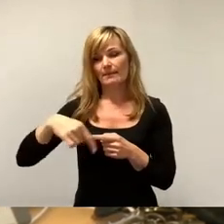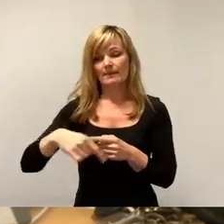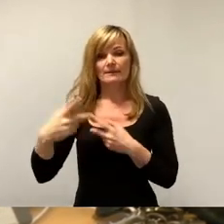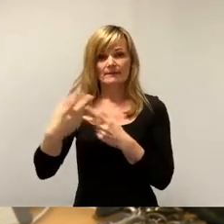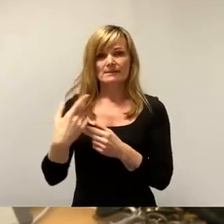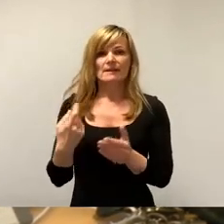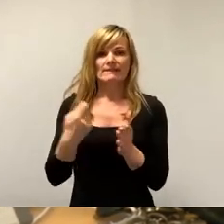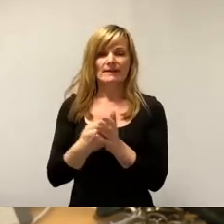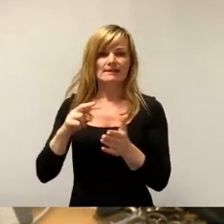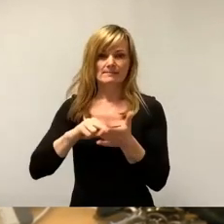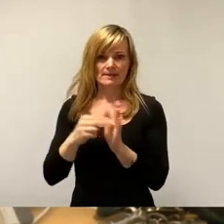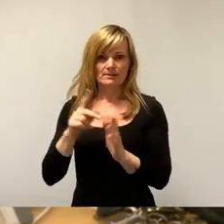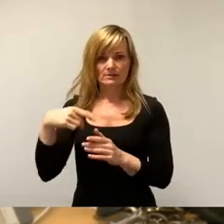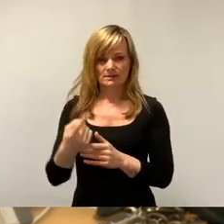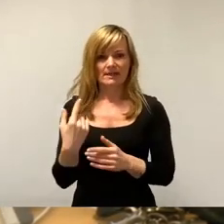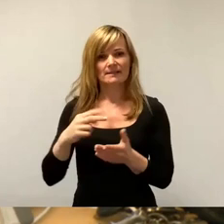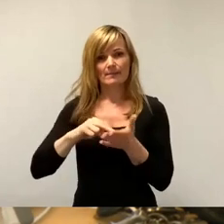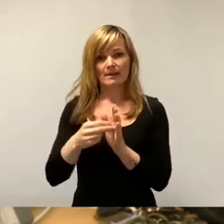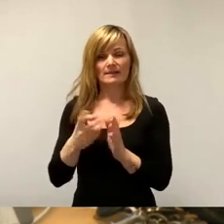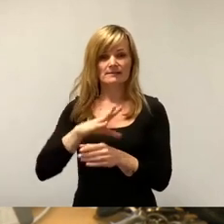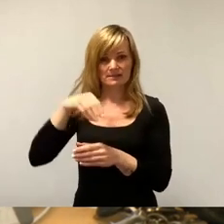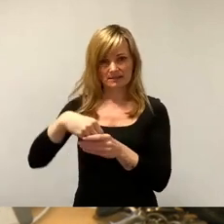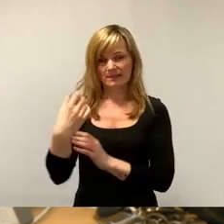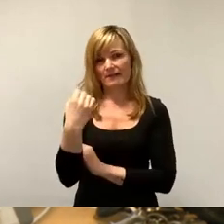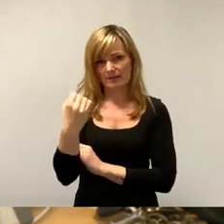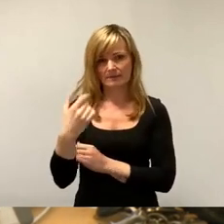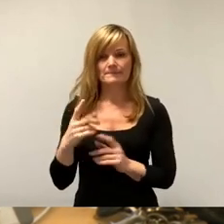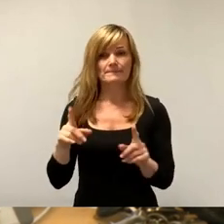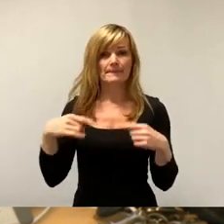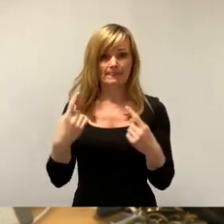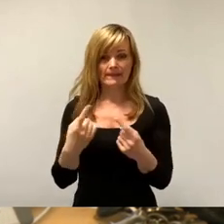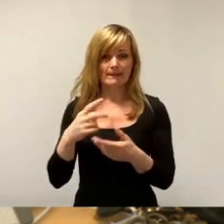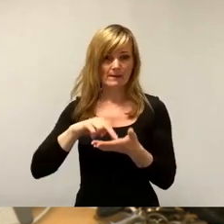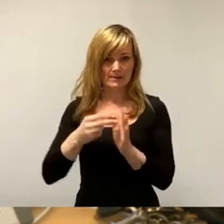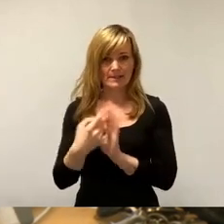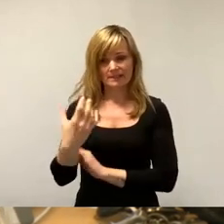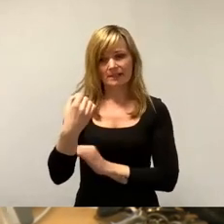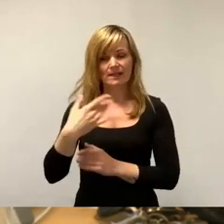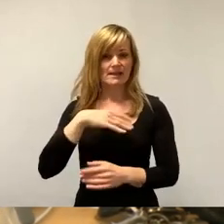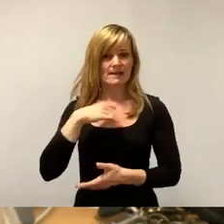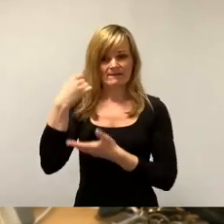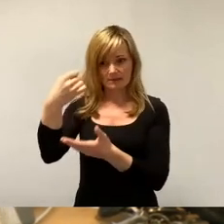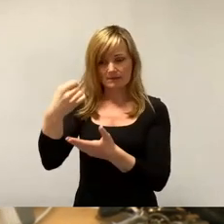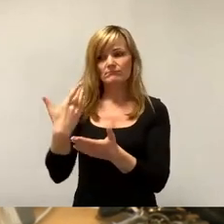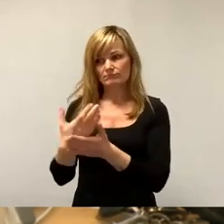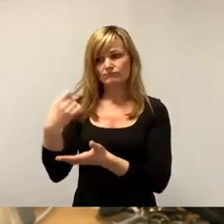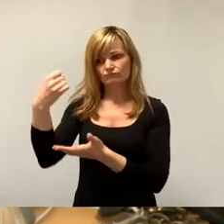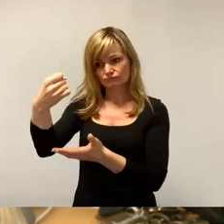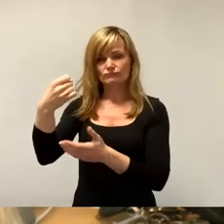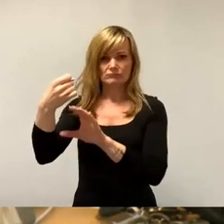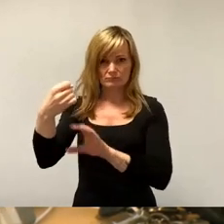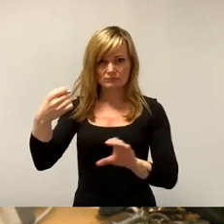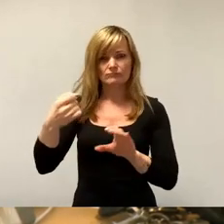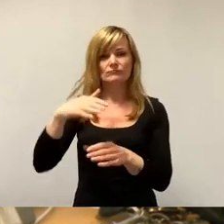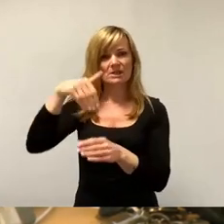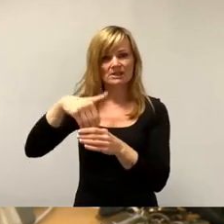Dann stehen da geplante Gewinne drin. Und von diesem geplanten Gewinn, das würde ich akzeptieren, nehmen wir erstmal nur die interne Deckelung,